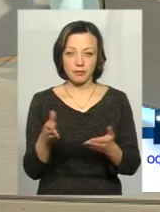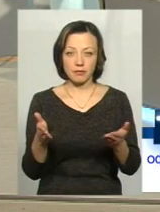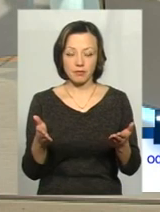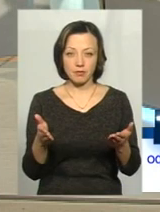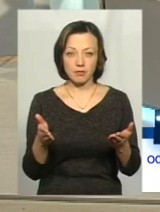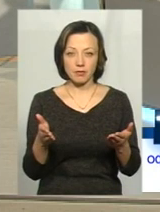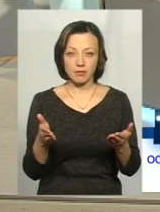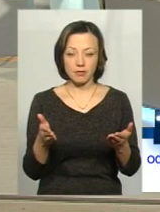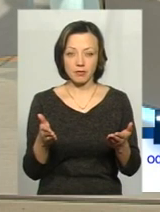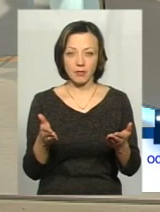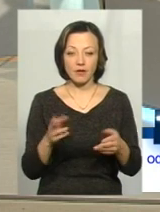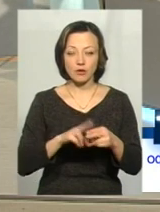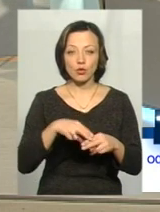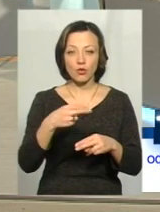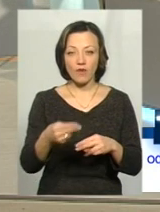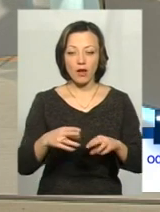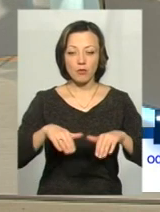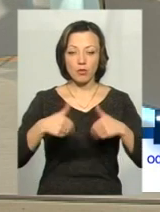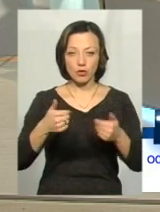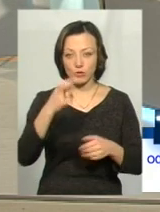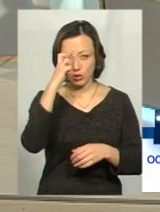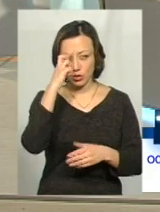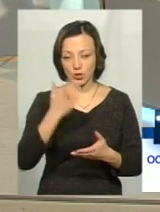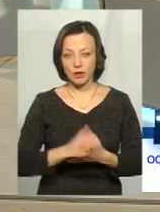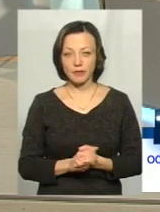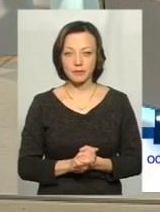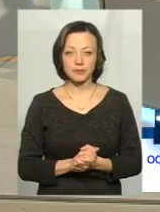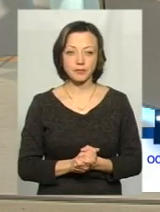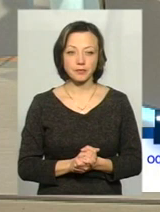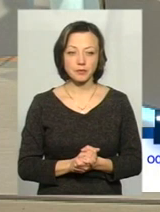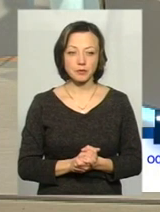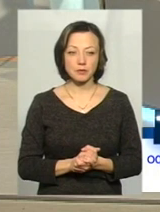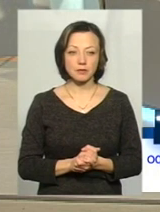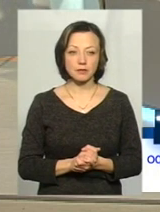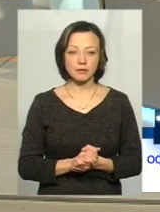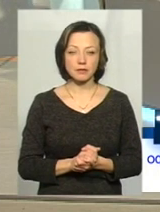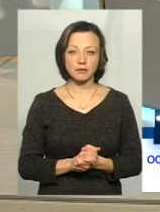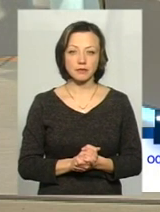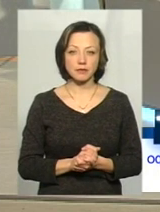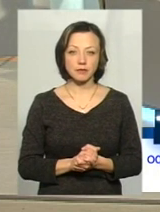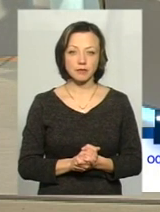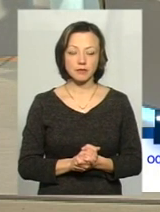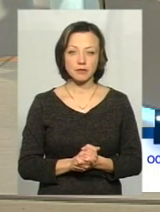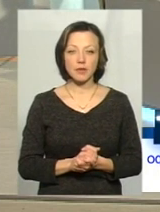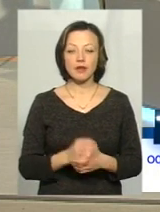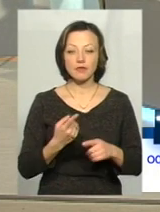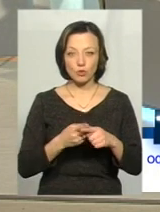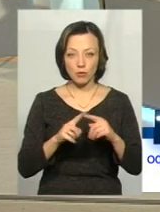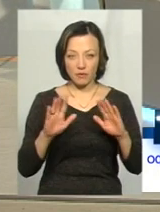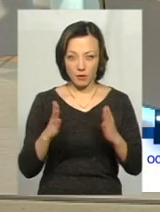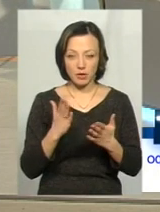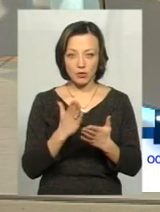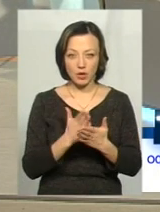ніж той тариф, який відшкодовує держава. У цьому є